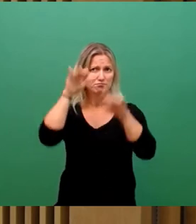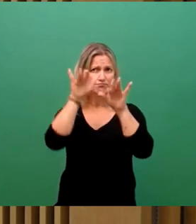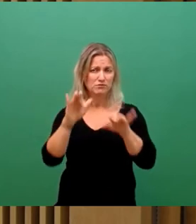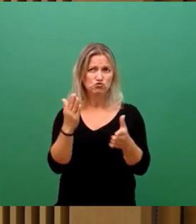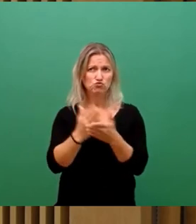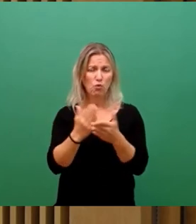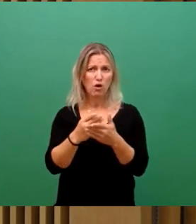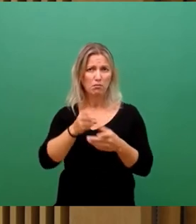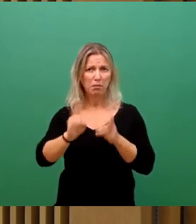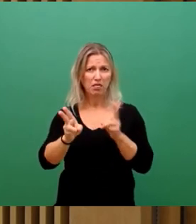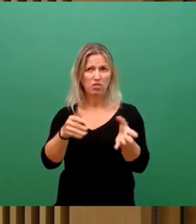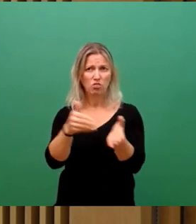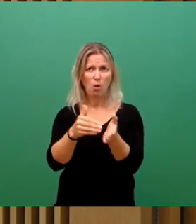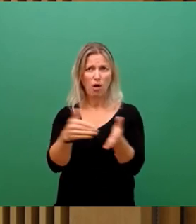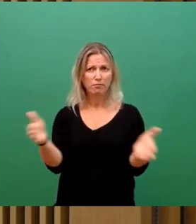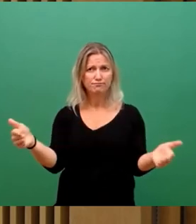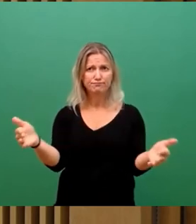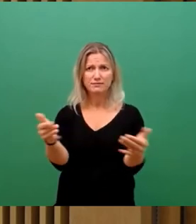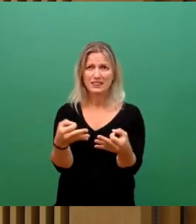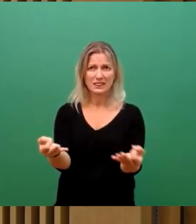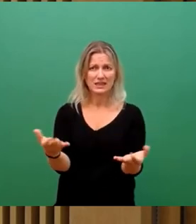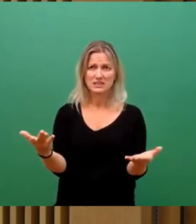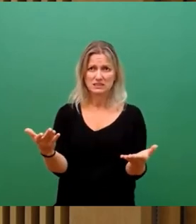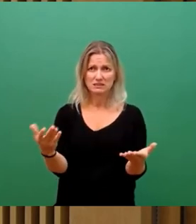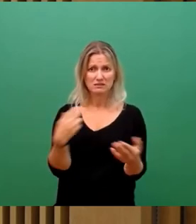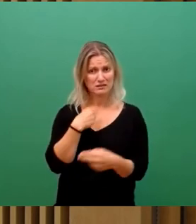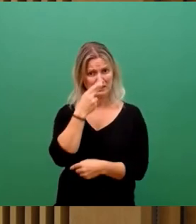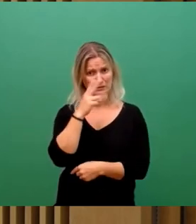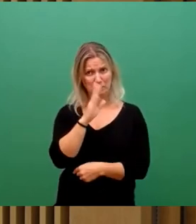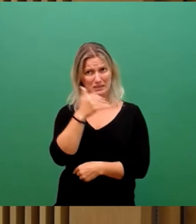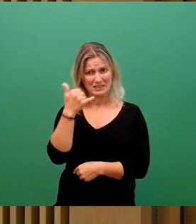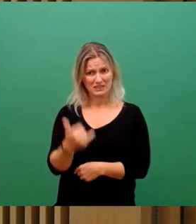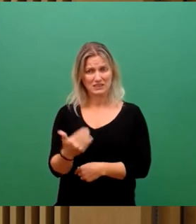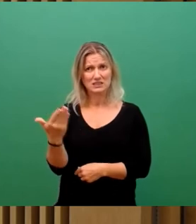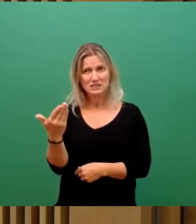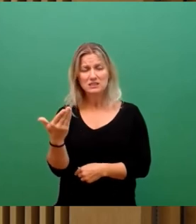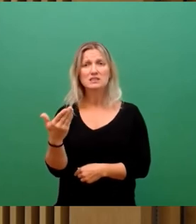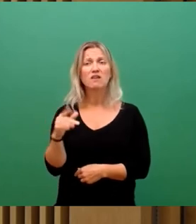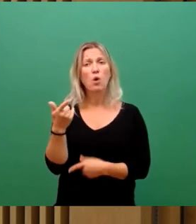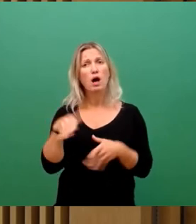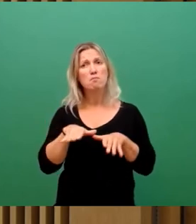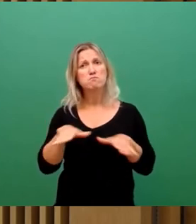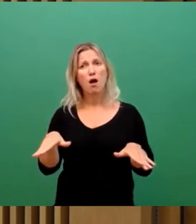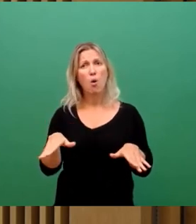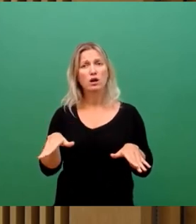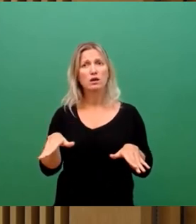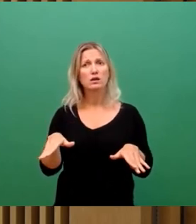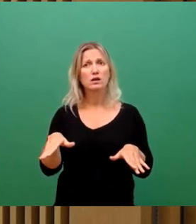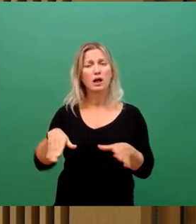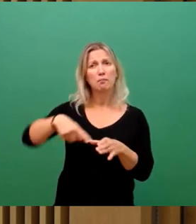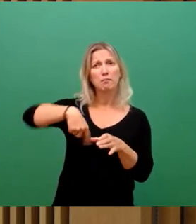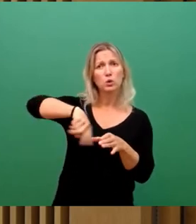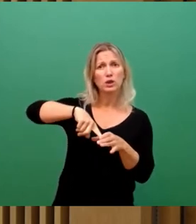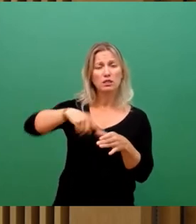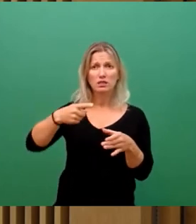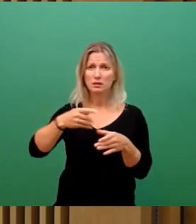beseitigt worden ist. Das erkennt man daran, dass bis heute der Barockbrunnen in der Mitte der Hauptstraße nicht läuft.